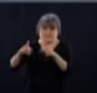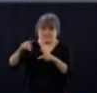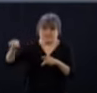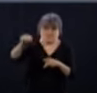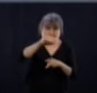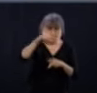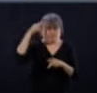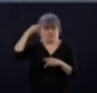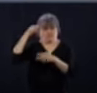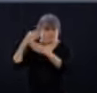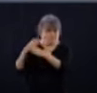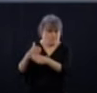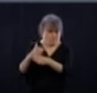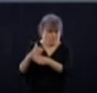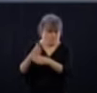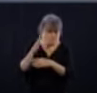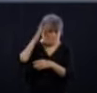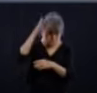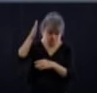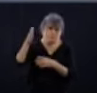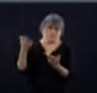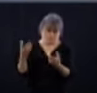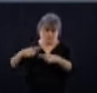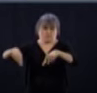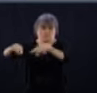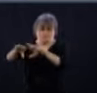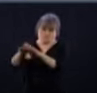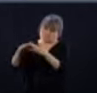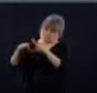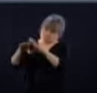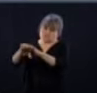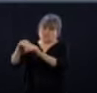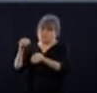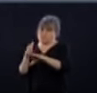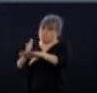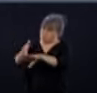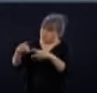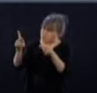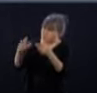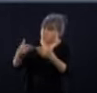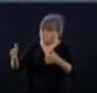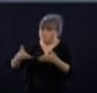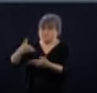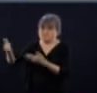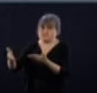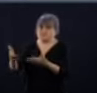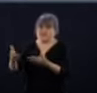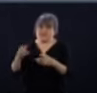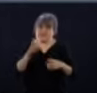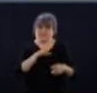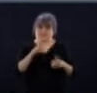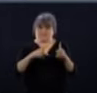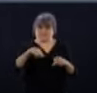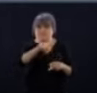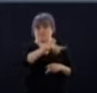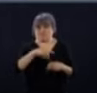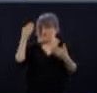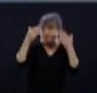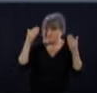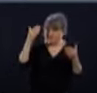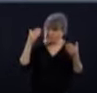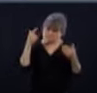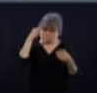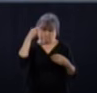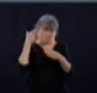-là vont rouvrir, de se préparer pour les gens qui pourraient être peut-être plus craintifs, de se préparer au fait que cette région-là, ce secteur-là où il